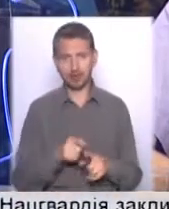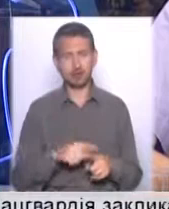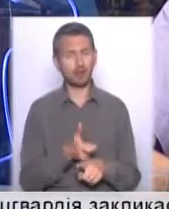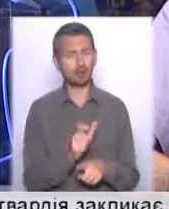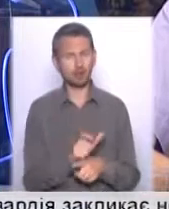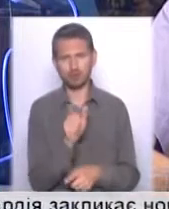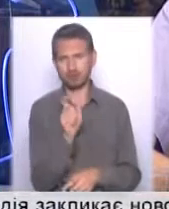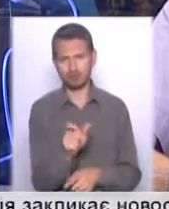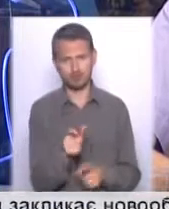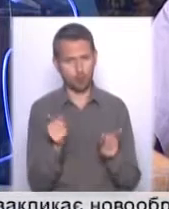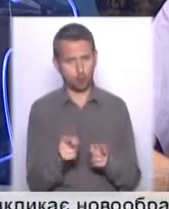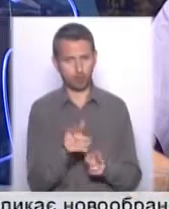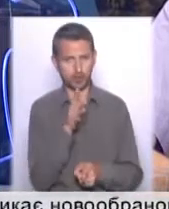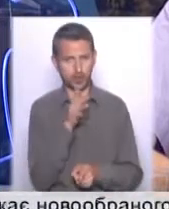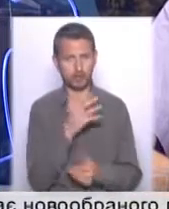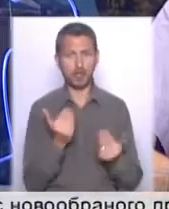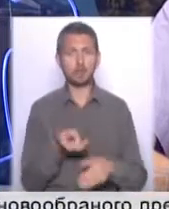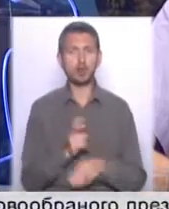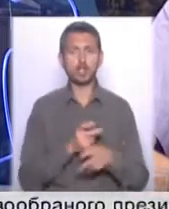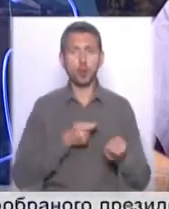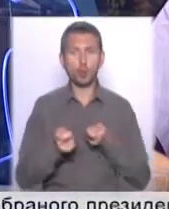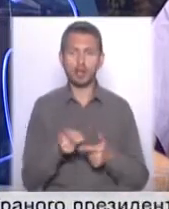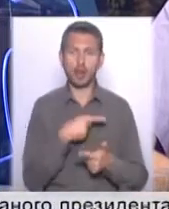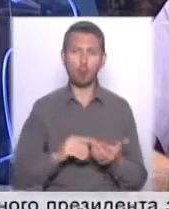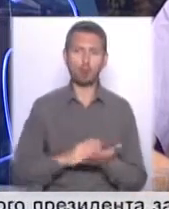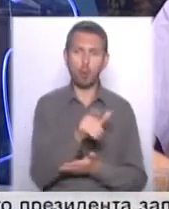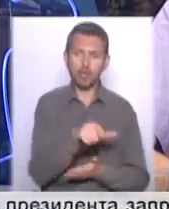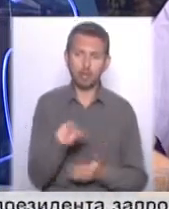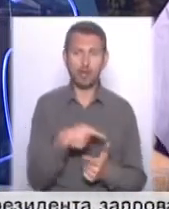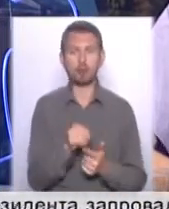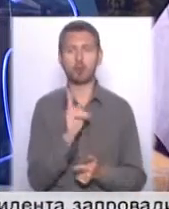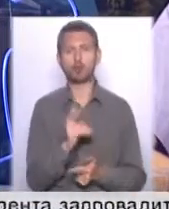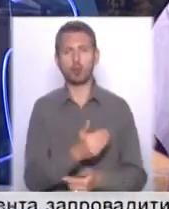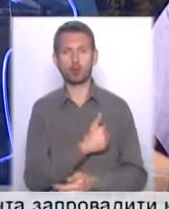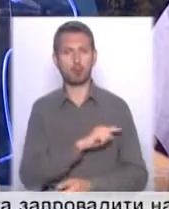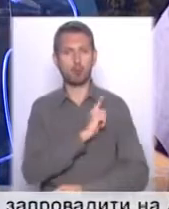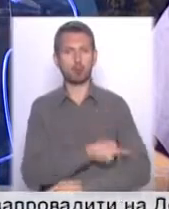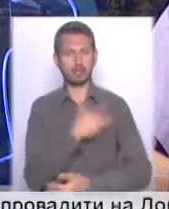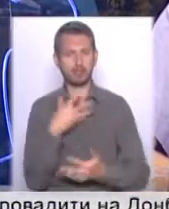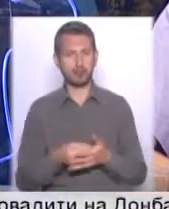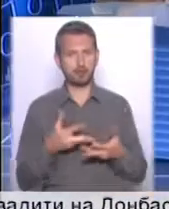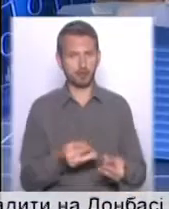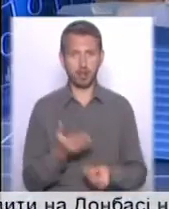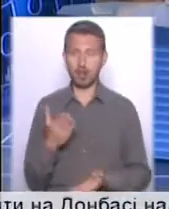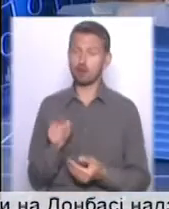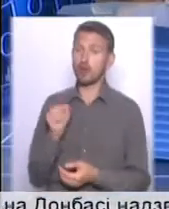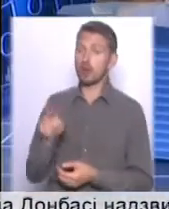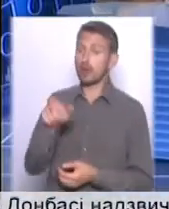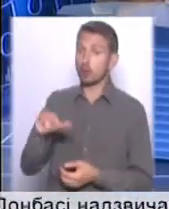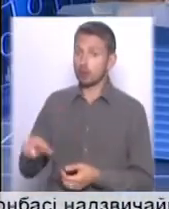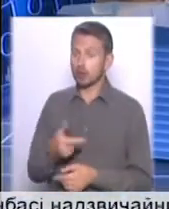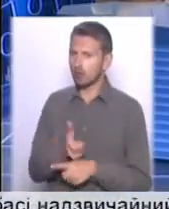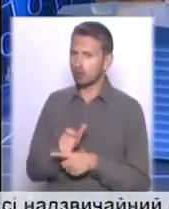короткий для них час. Зараз прийшли до влади або політики, або ті люди, які хочуть посилити свій політичний плив. люди надто добре знають королівство,